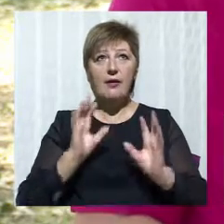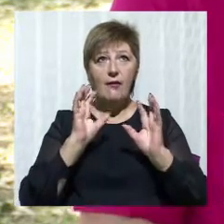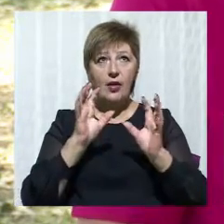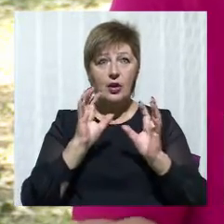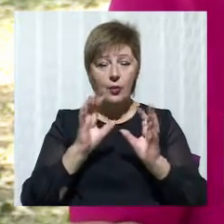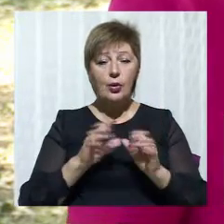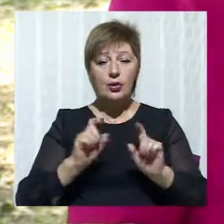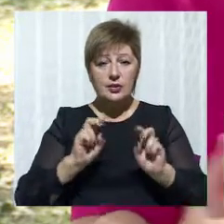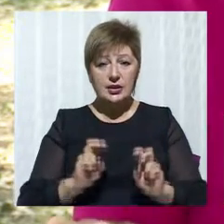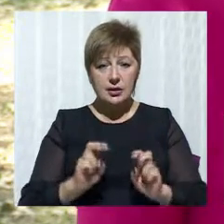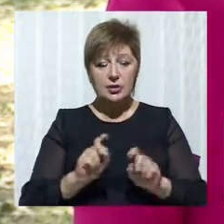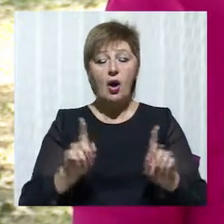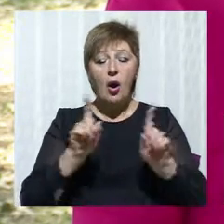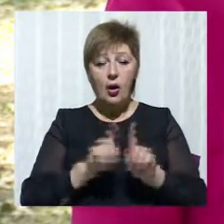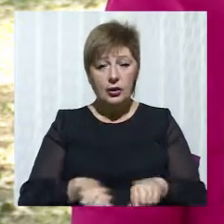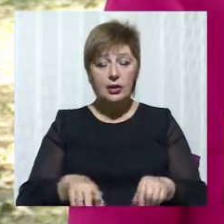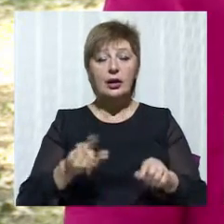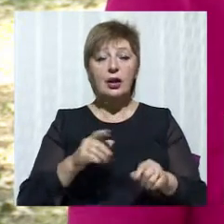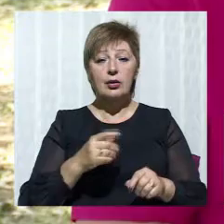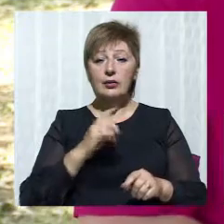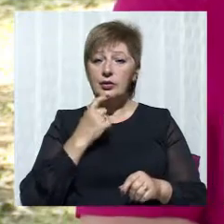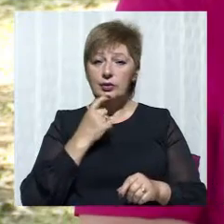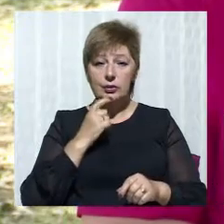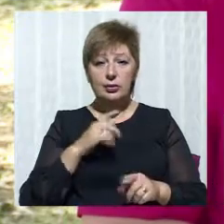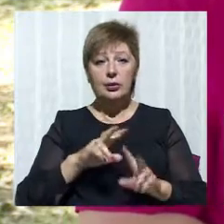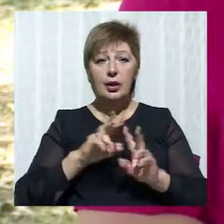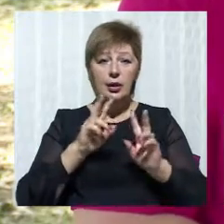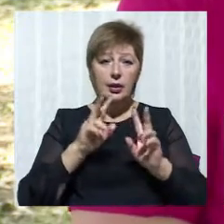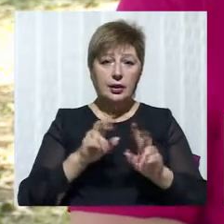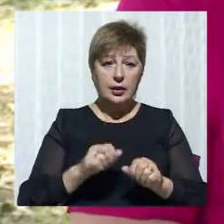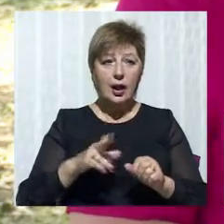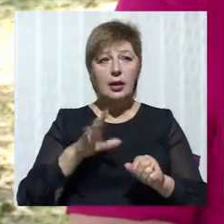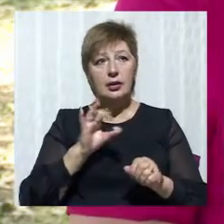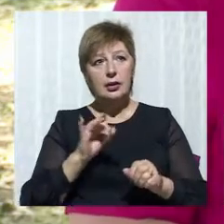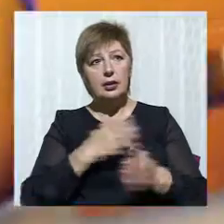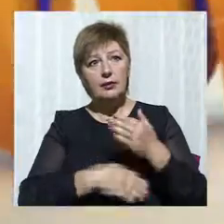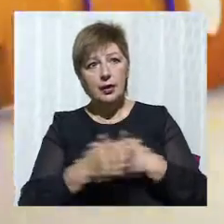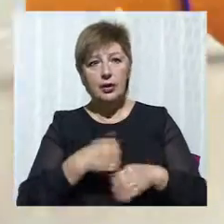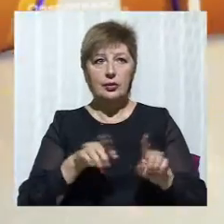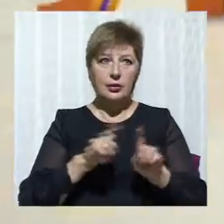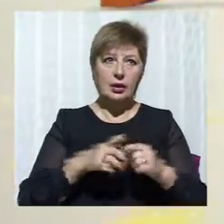однаково складно як людині з інвалідністю, так і людині без інвалідності.